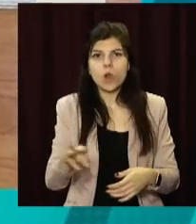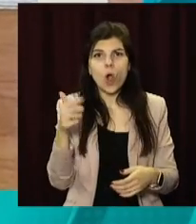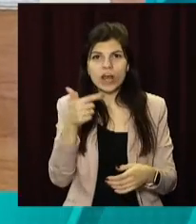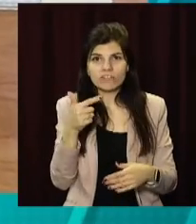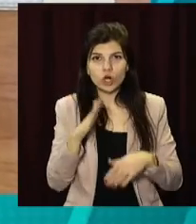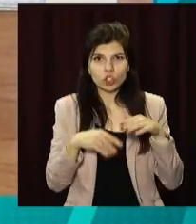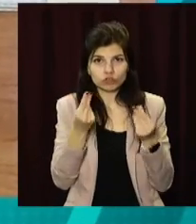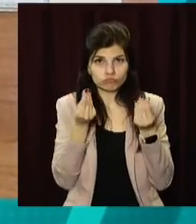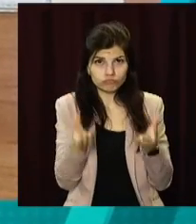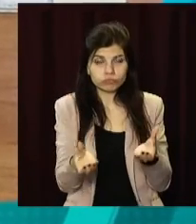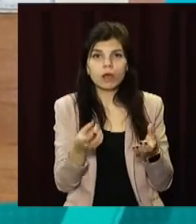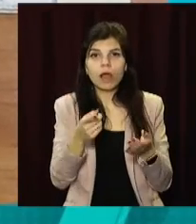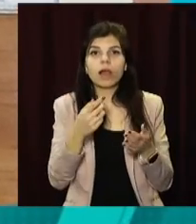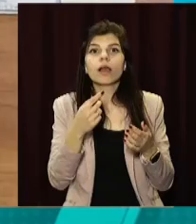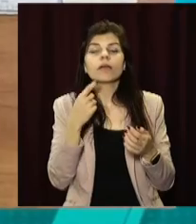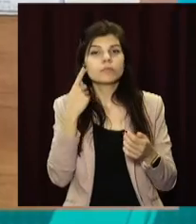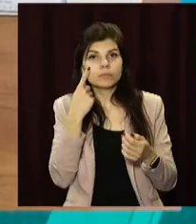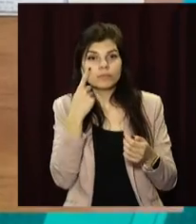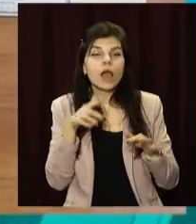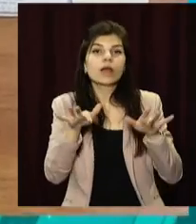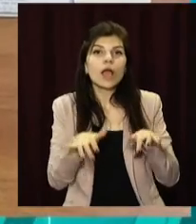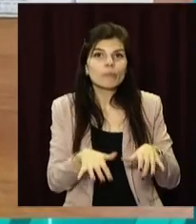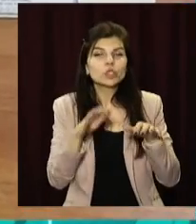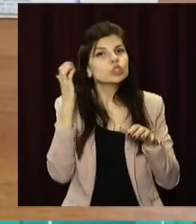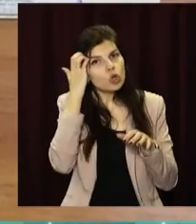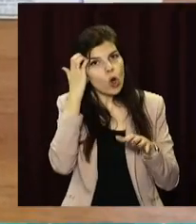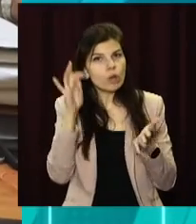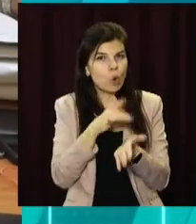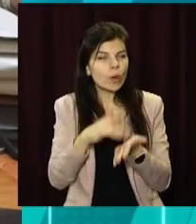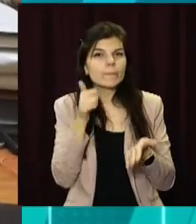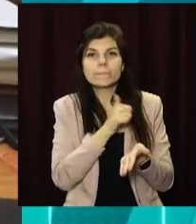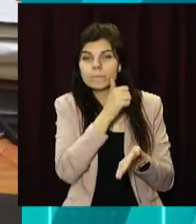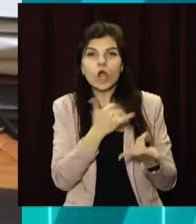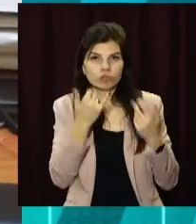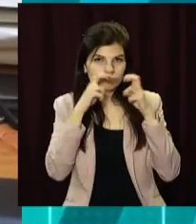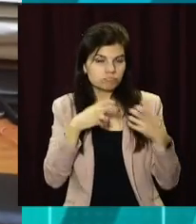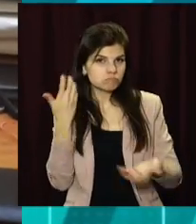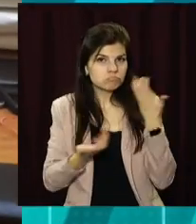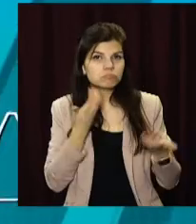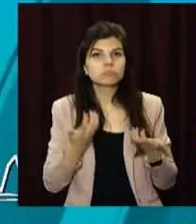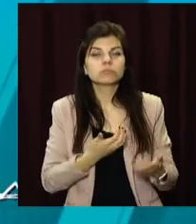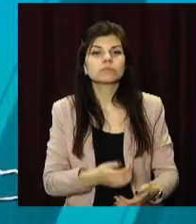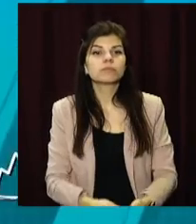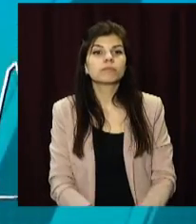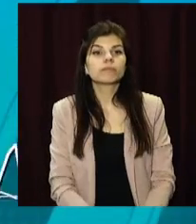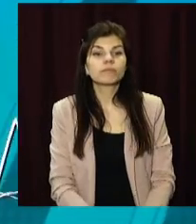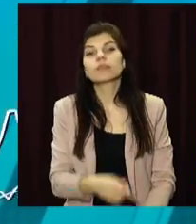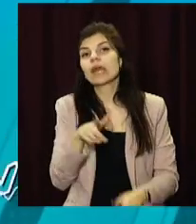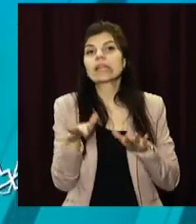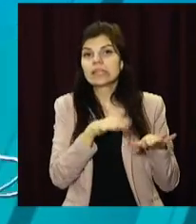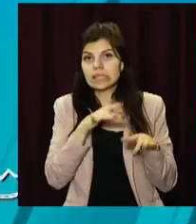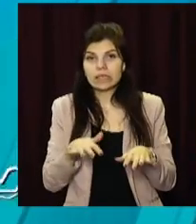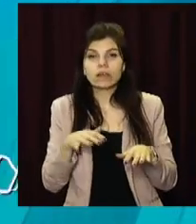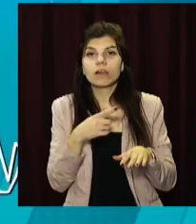готівки, початки фіктивних фірм та комп'ютери з чорною бухгалтерією. Триває слідство. Дії зловмисників